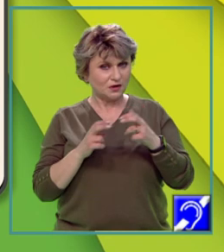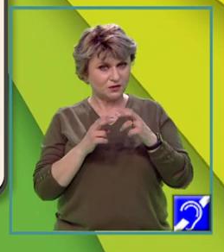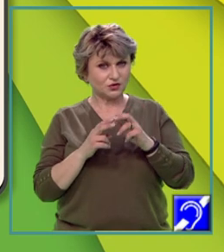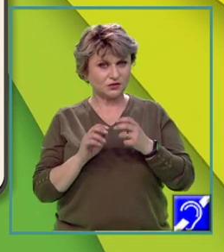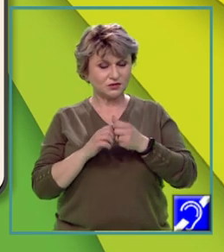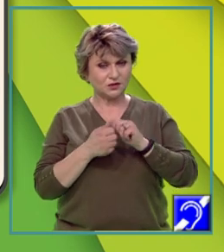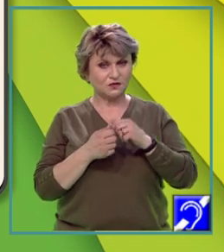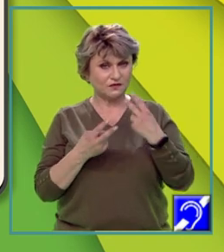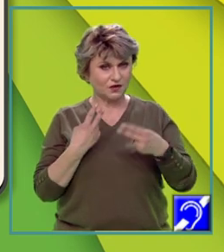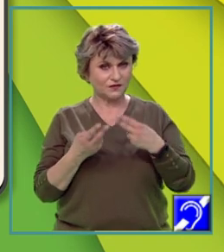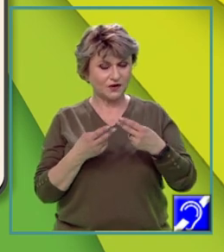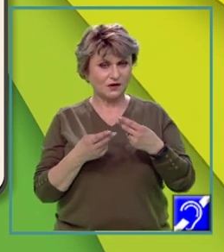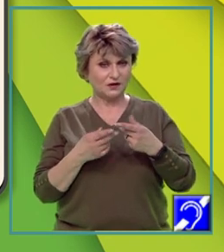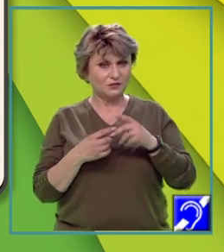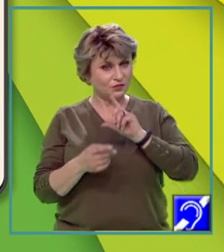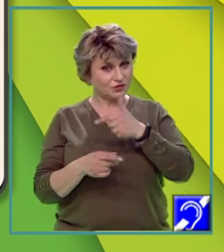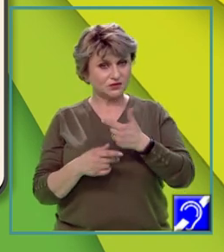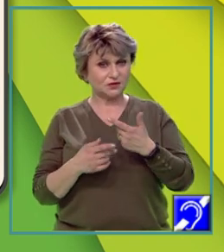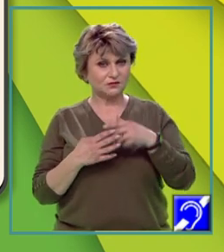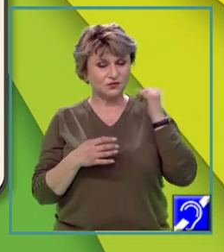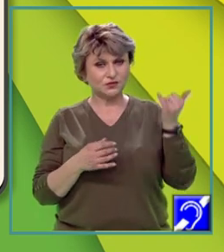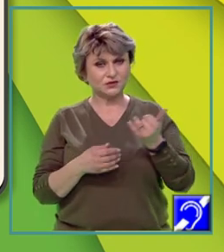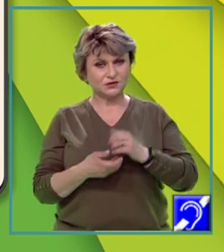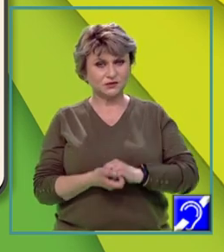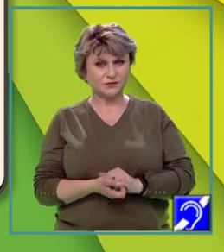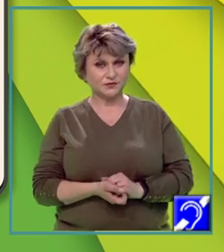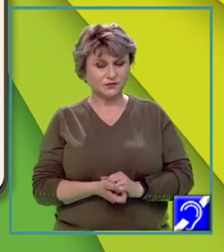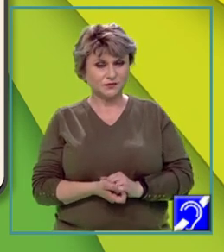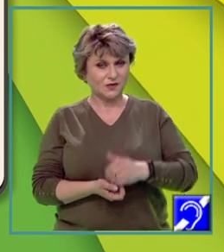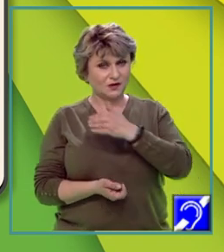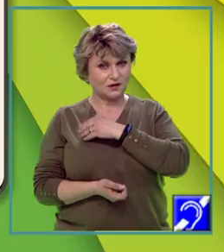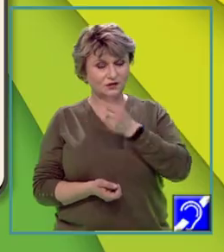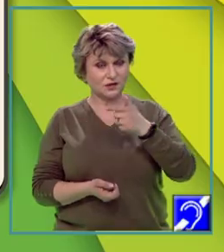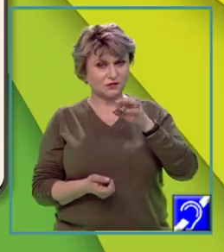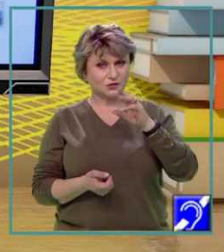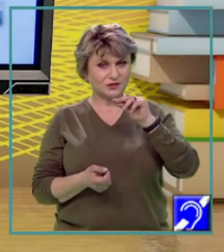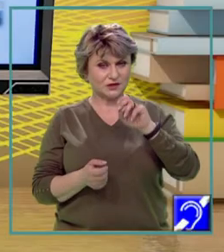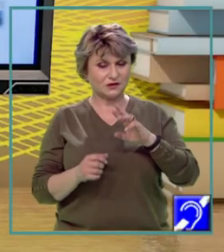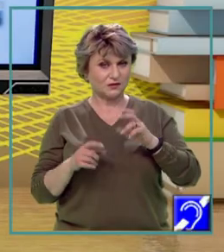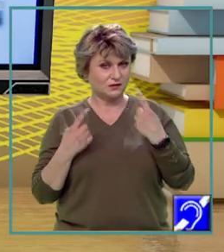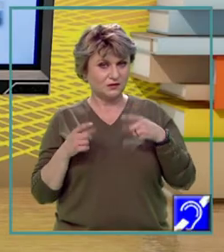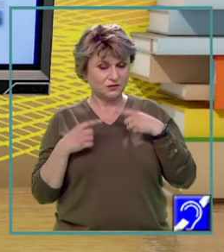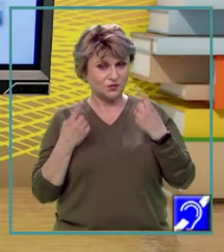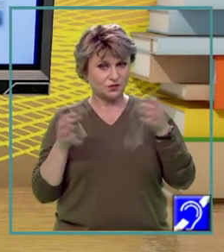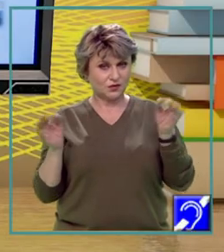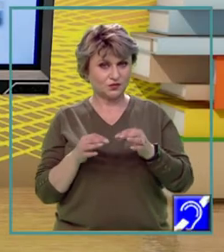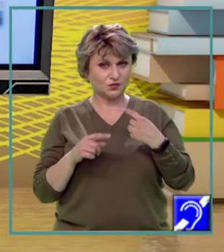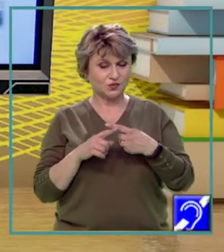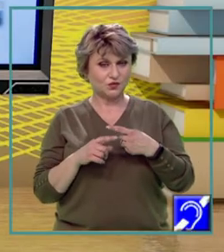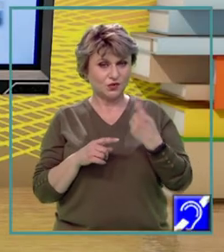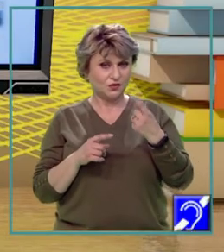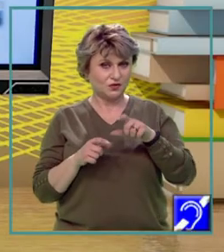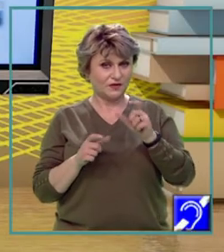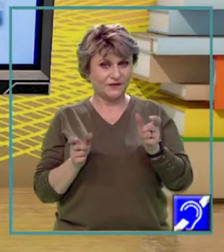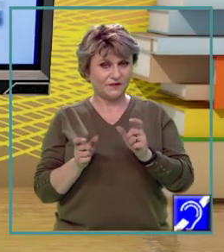sau valorificarea potențialului turistic. Gradul de antropizare este unul redus, cu o